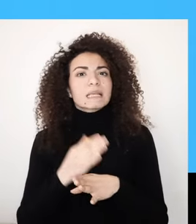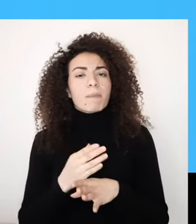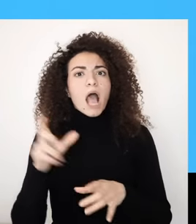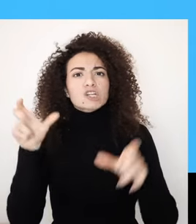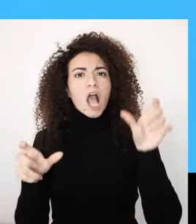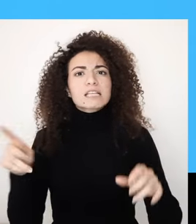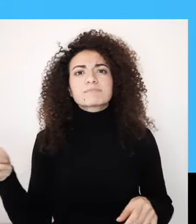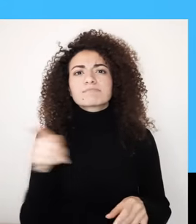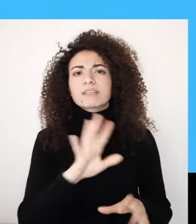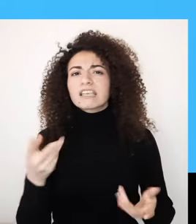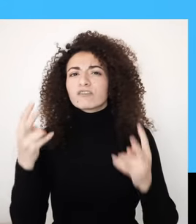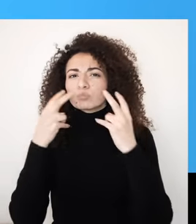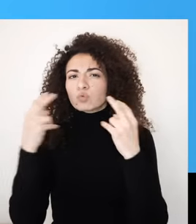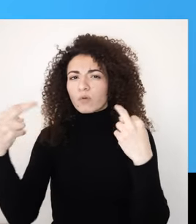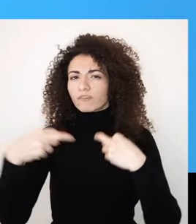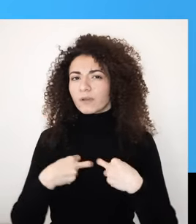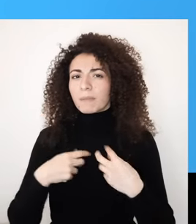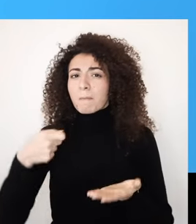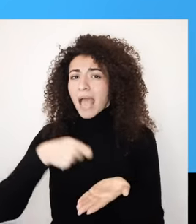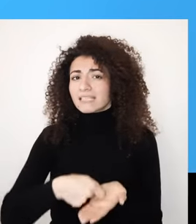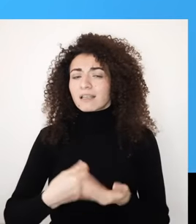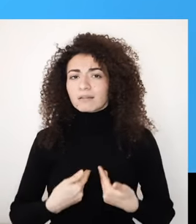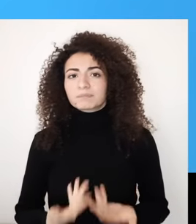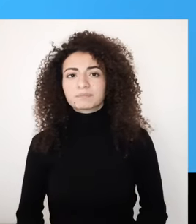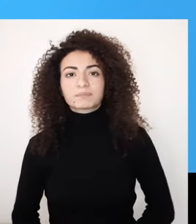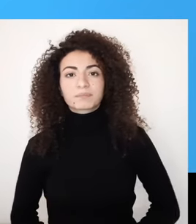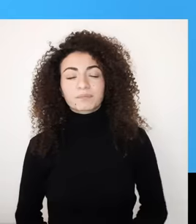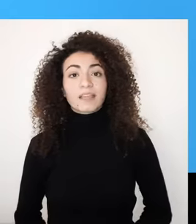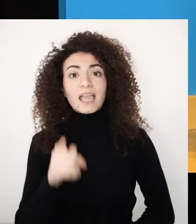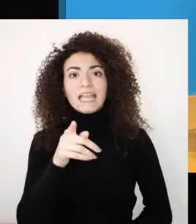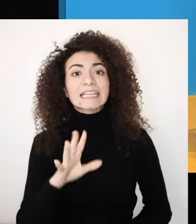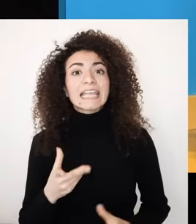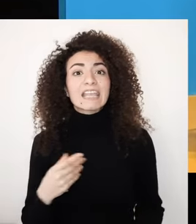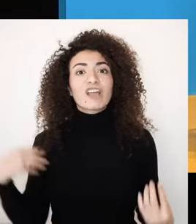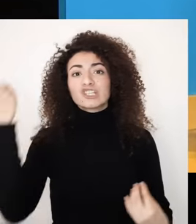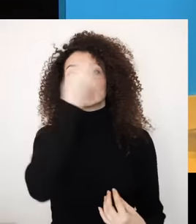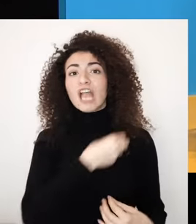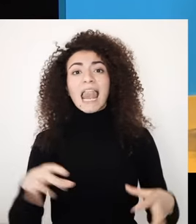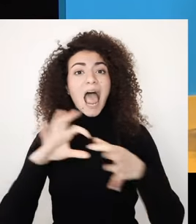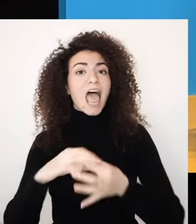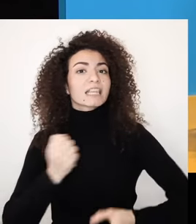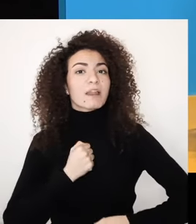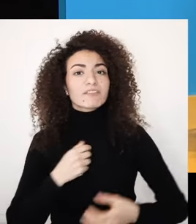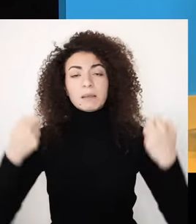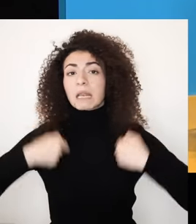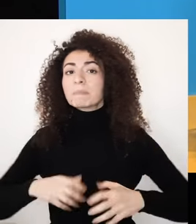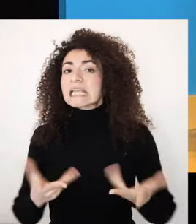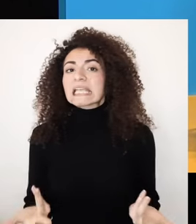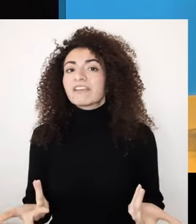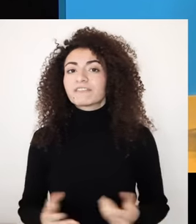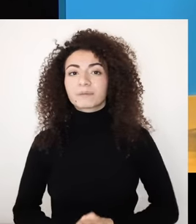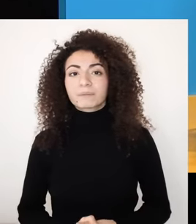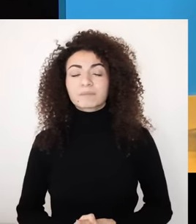مجدداً إنه تقديرنا لذاتنا وصورتنا الذاتية تتأثر بالمجتمع وأنت كيف عم ترتدي وشاح علاقتك